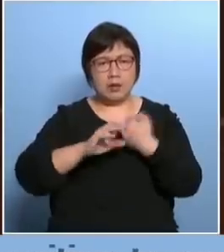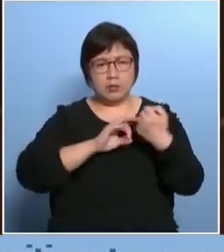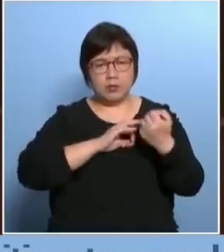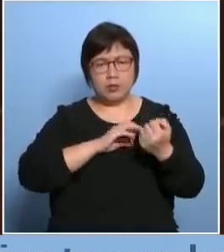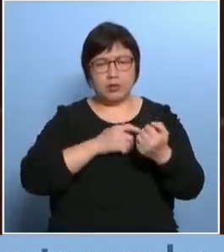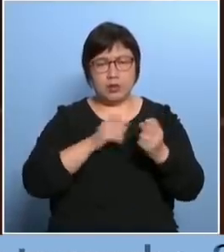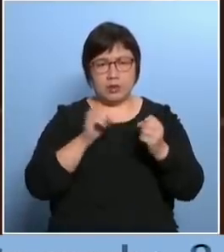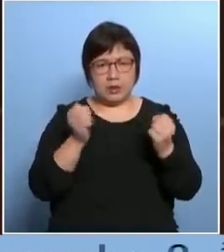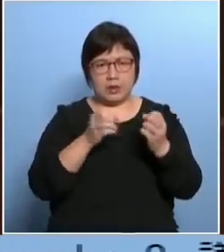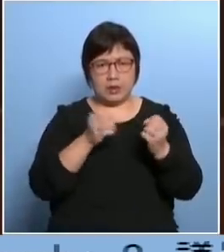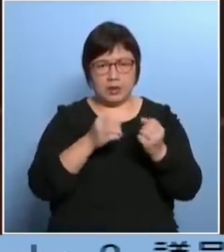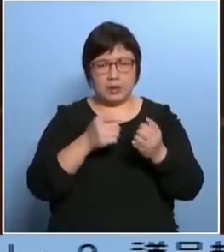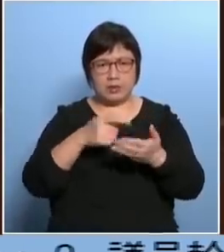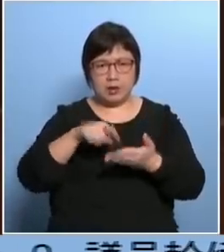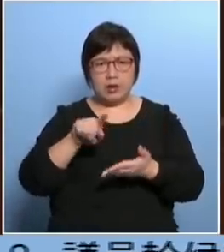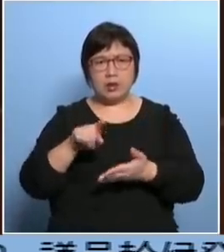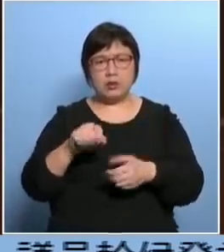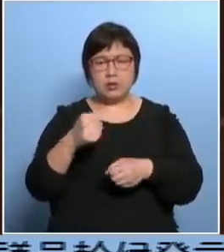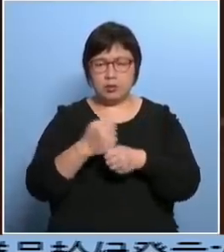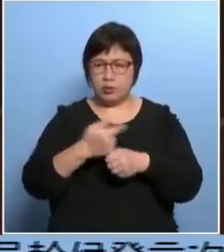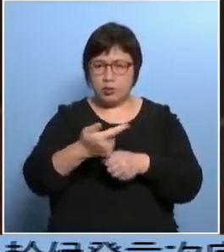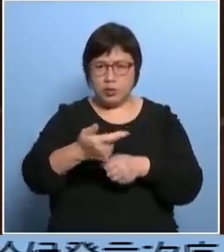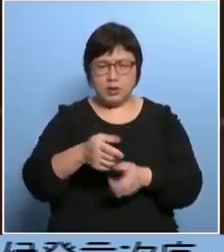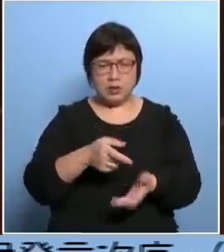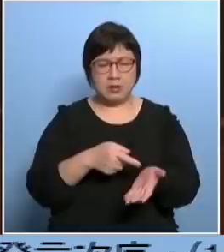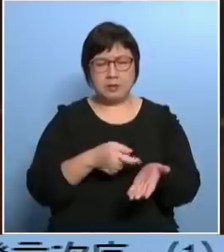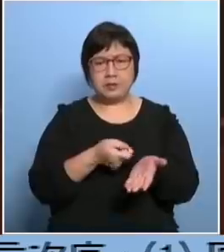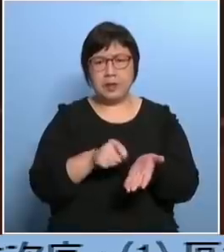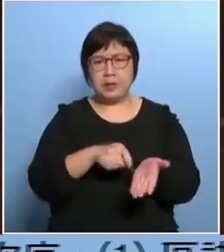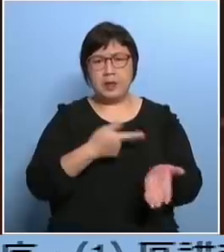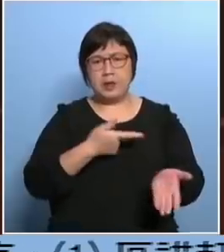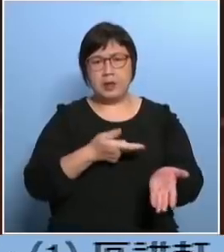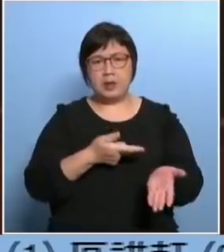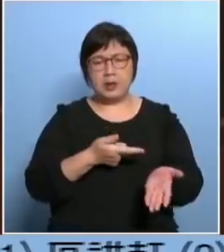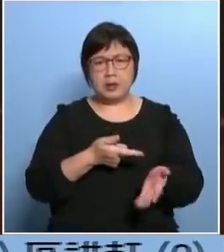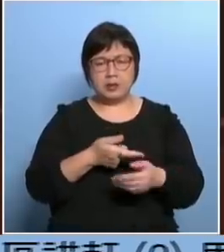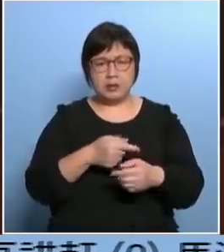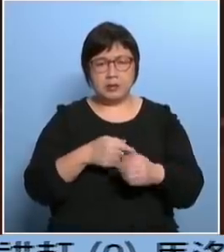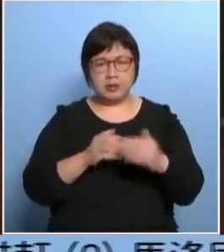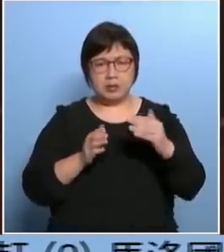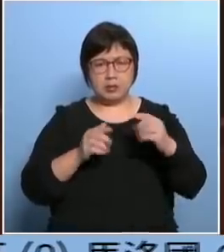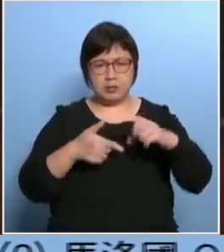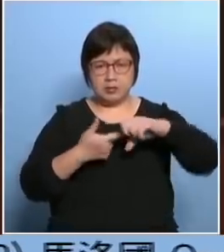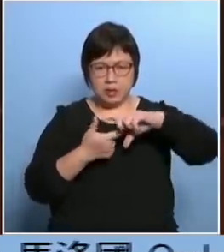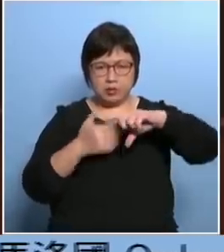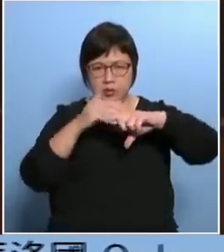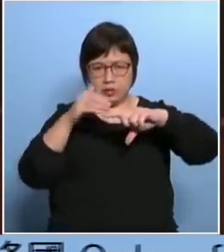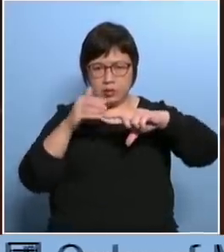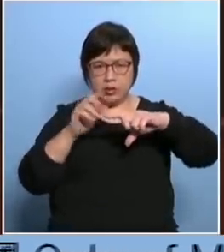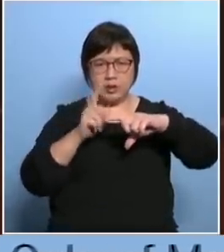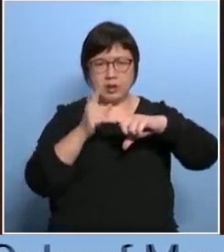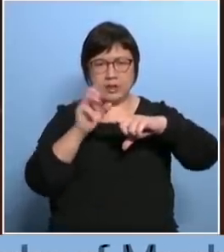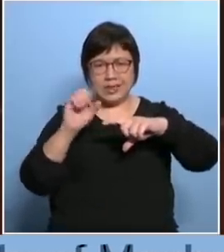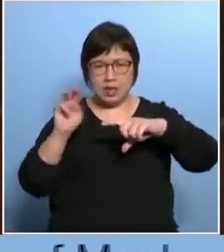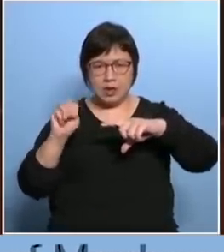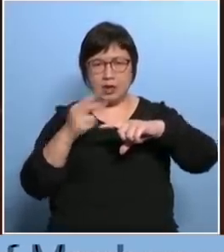那你就做大事你做一些这样的事像鸡碎这样差1cm少1cm有用吗你可以学补